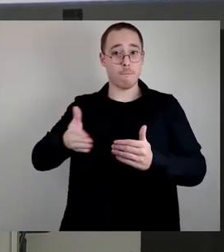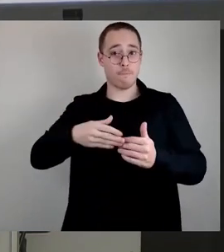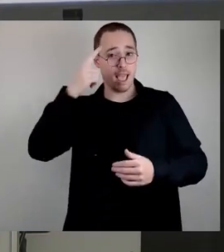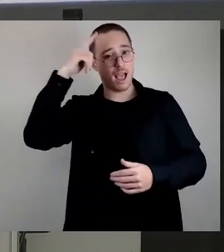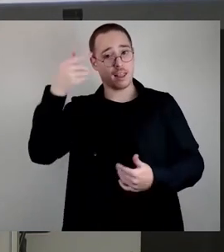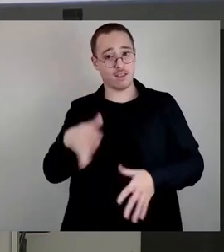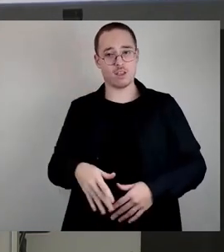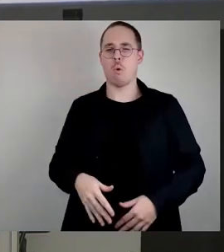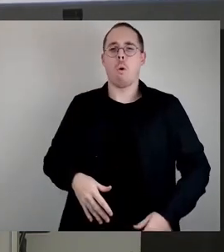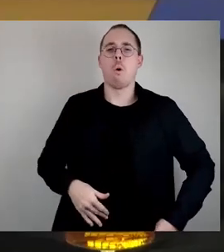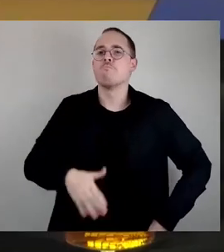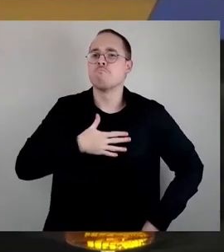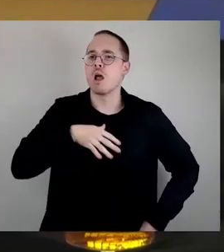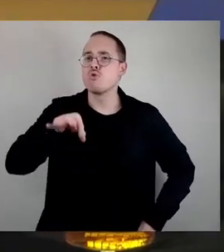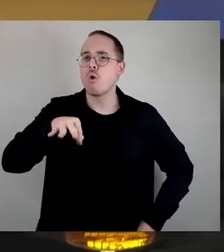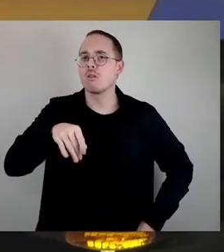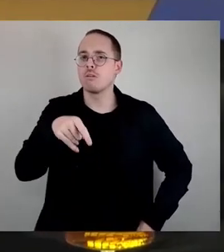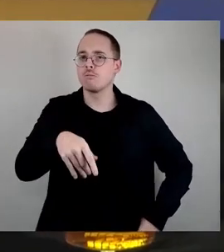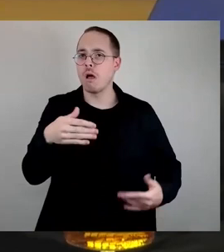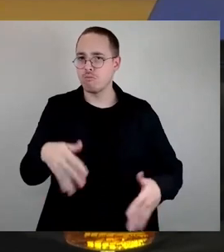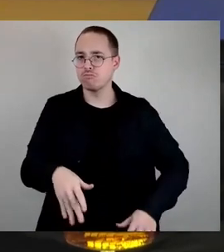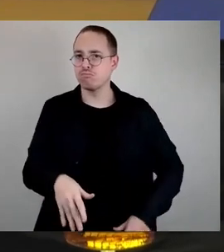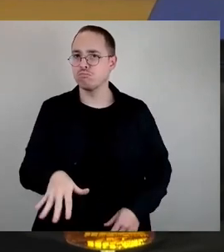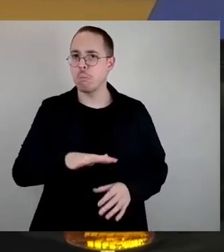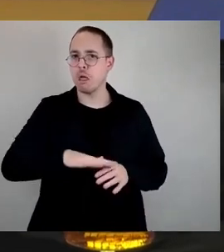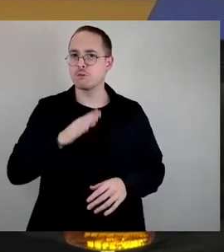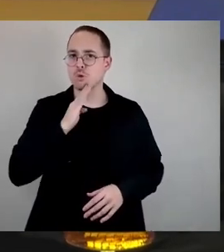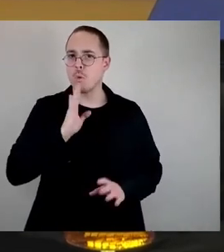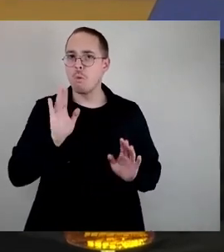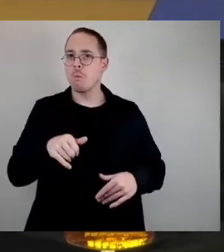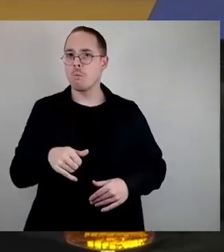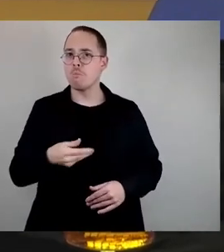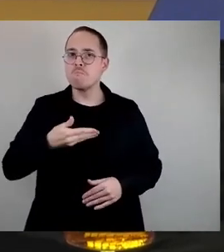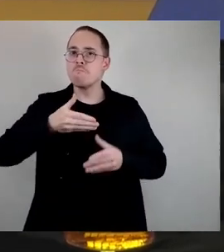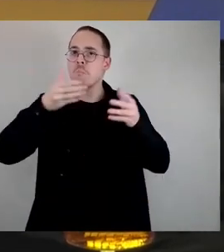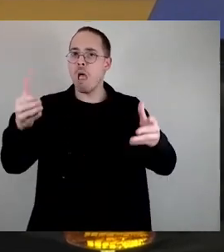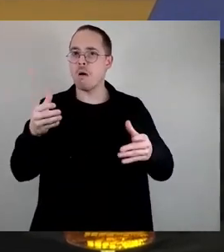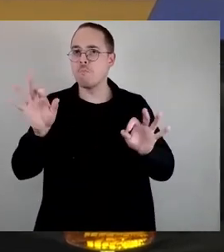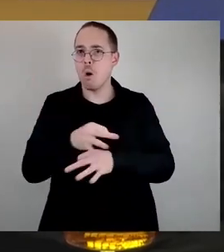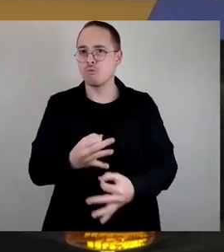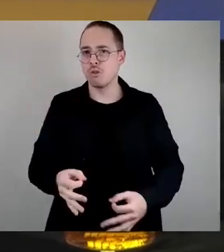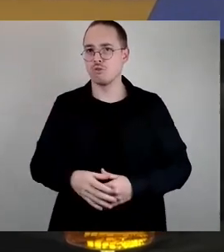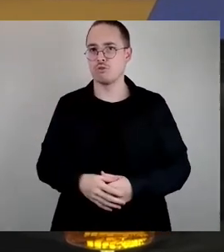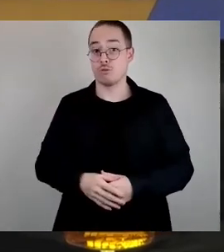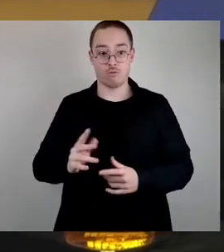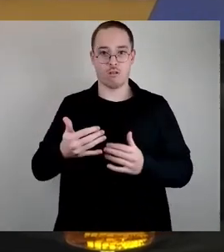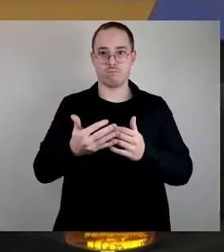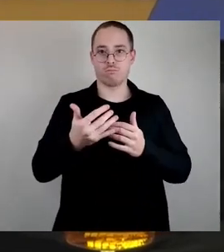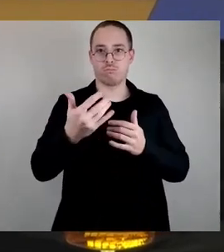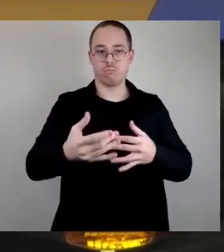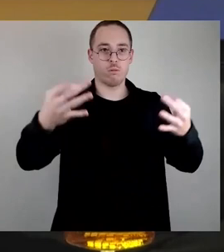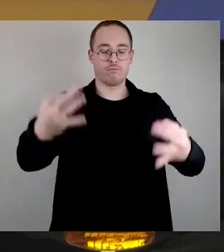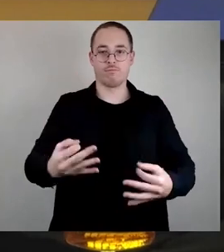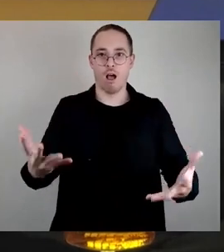meine Tochter hat genug Platz in der Schule. Wir brauchen keine Grundschulen. Und danach kam das große Dilemma, und wir kamen überhaupt nicht zurecht und